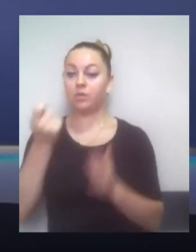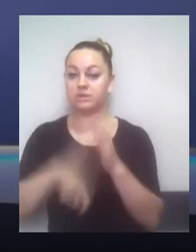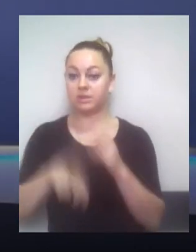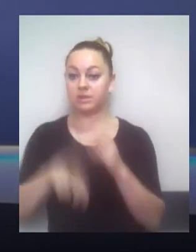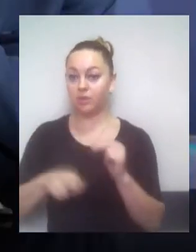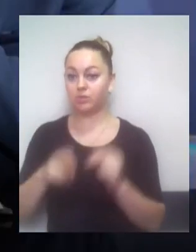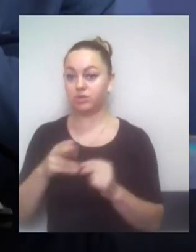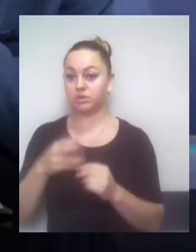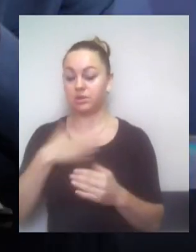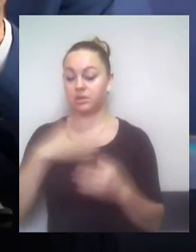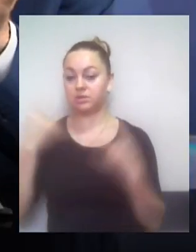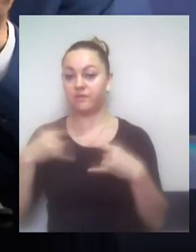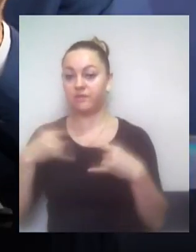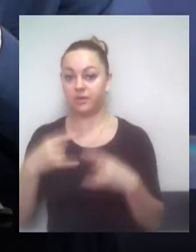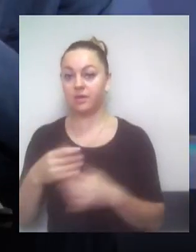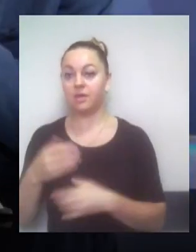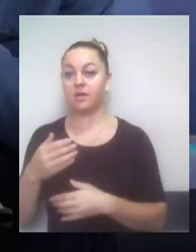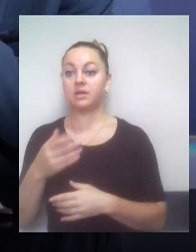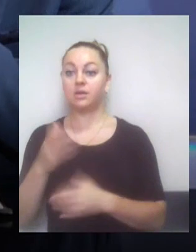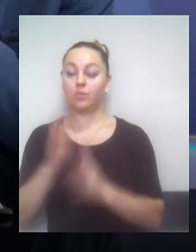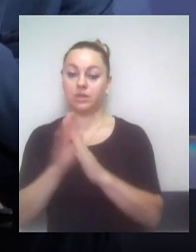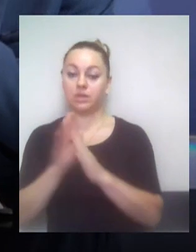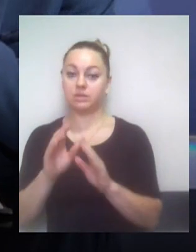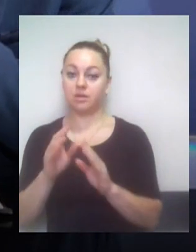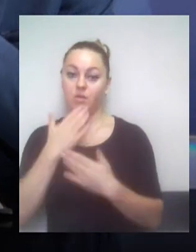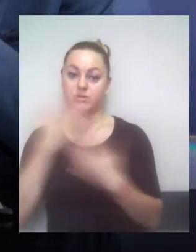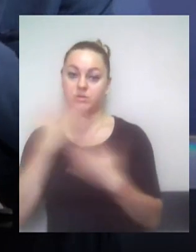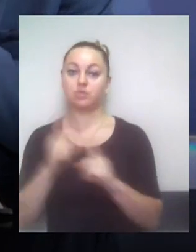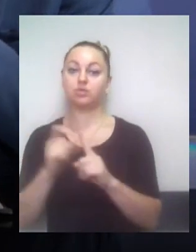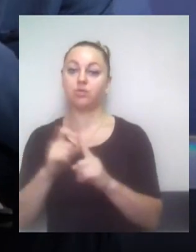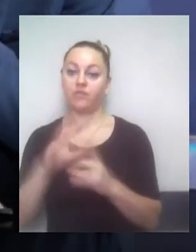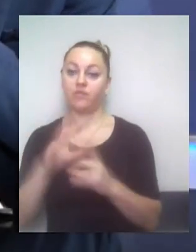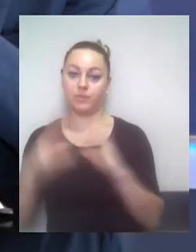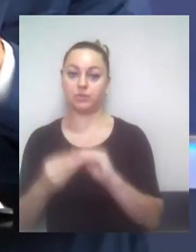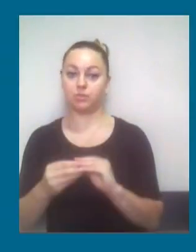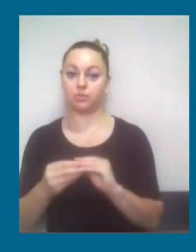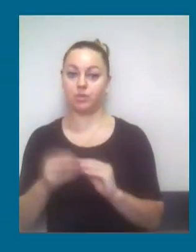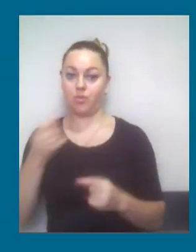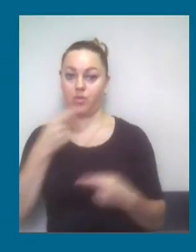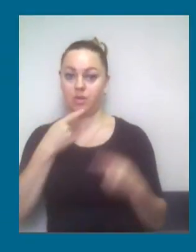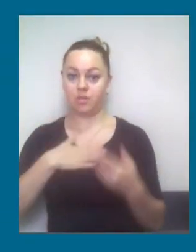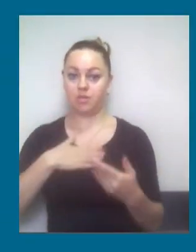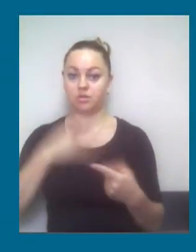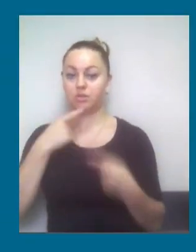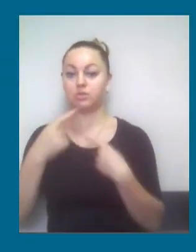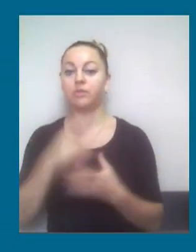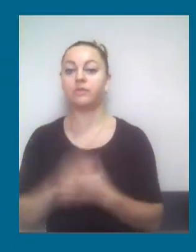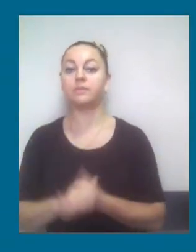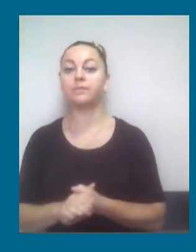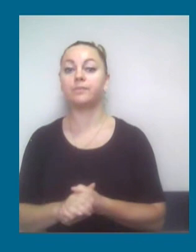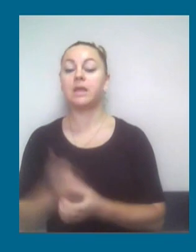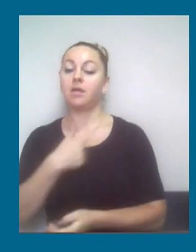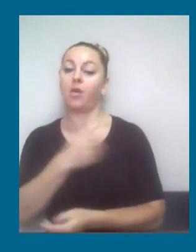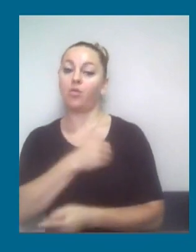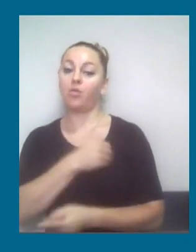завершується. Пане Олегу, від вас заключне слово, щоб ви хотіли сказати, підсумовуючи цю дискусію. Я хотів сказати про те, щоб перекрывали